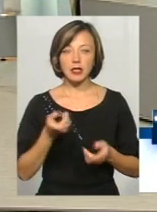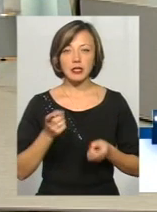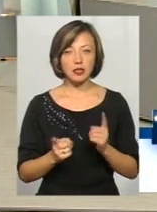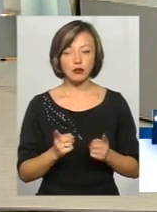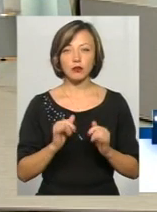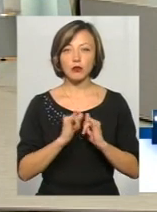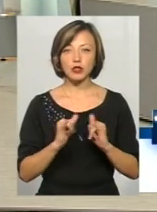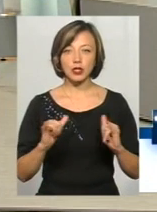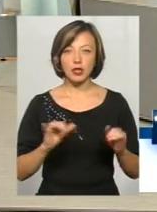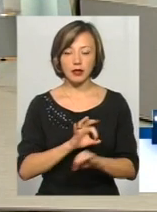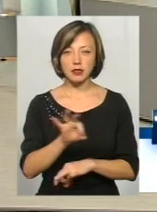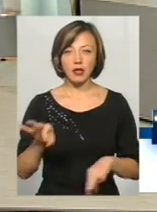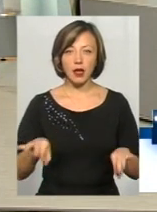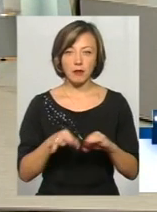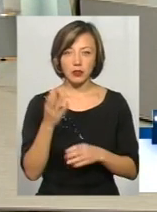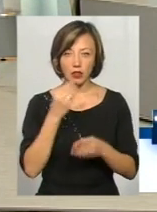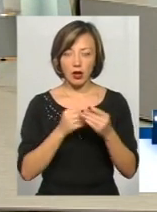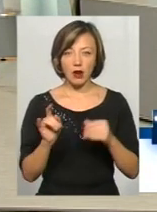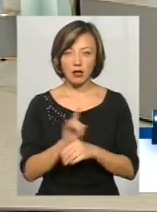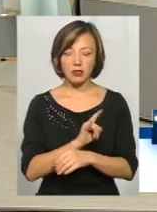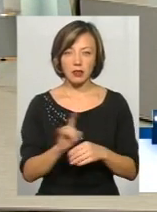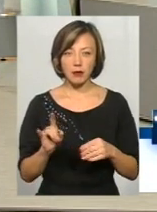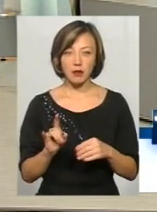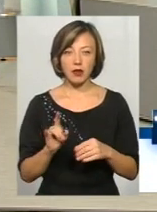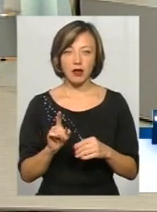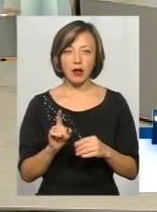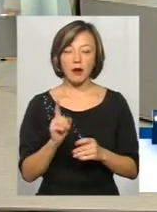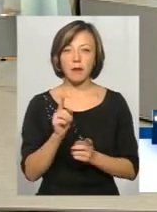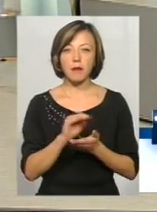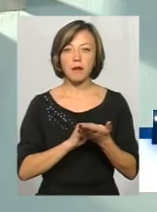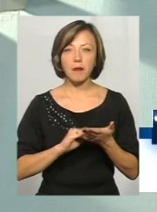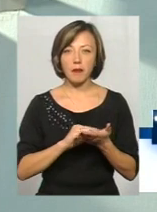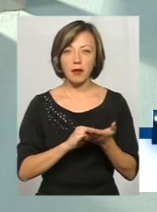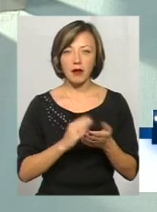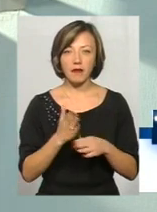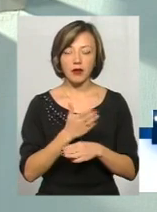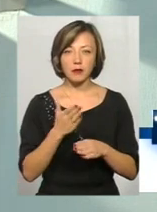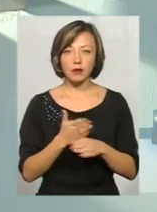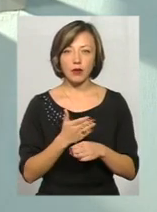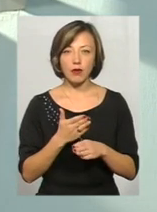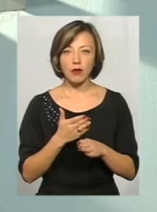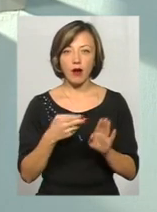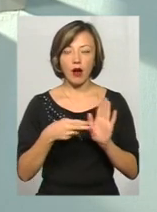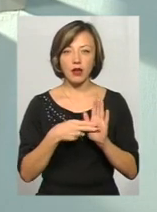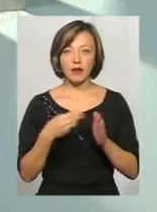поширена схема, шахрайська схема, перевипуску сім-картки фінансового телефону.